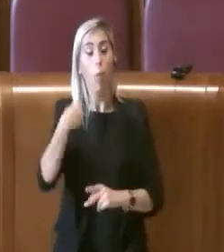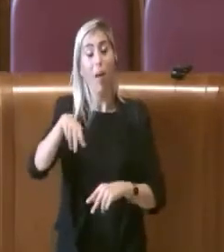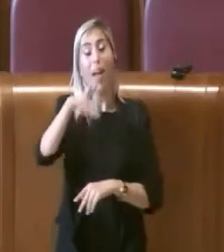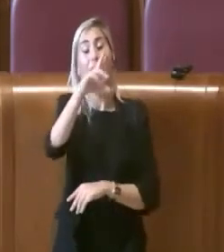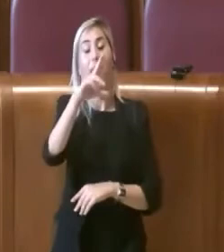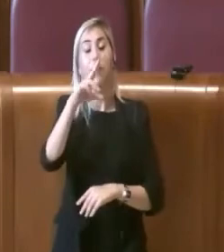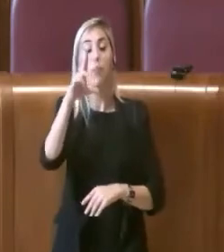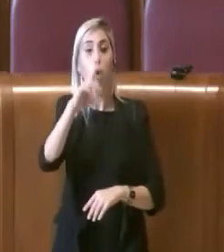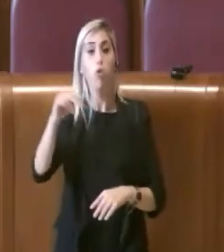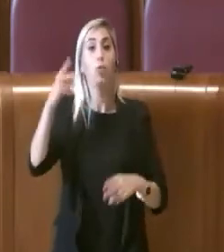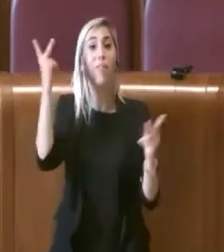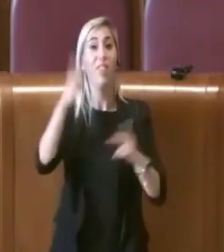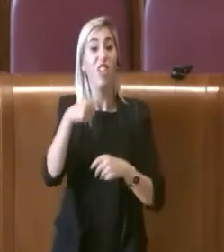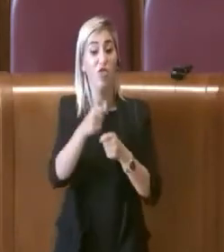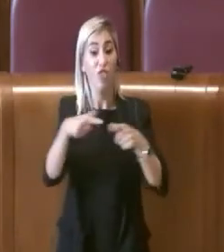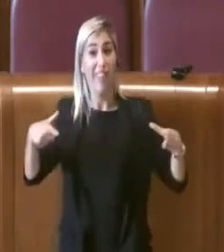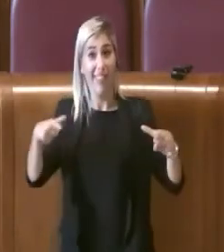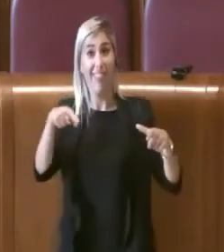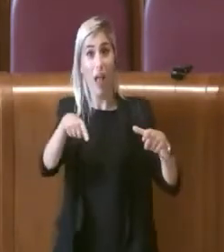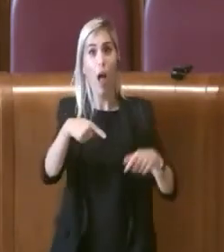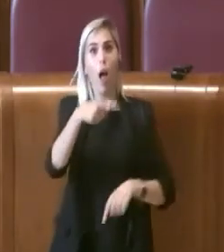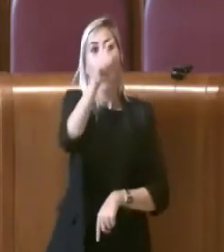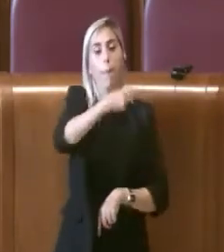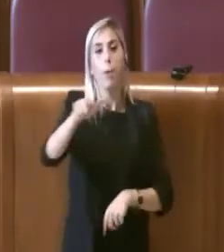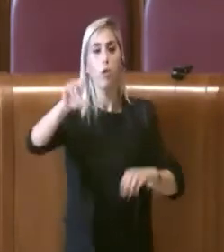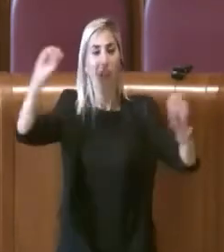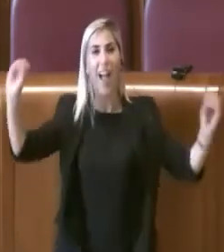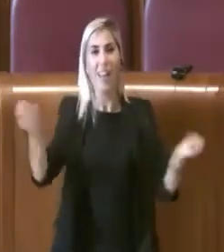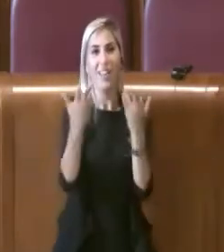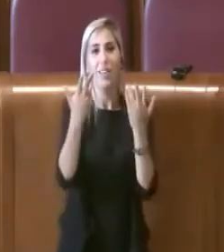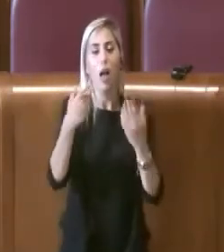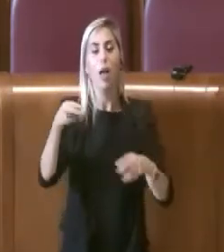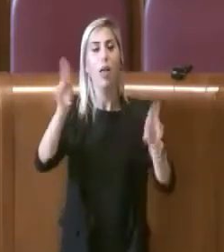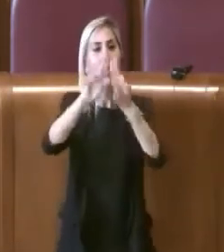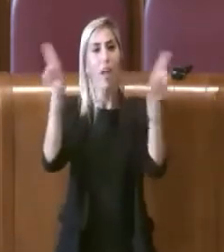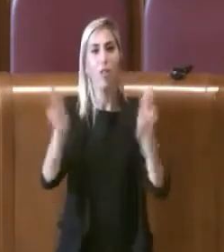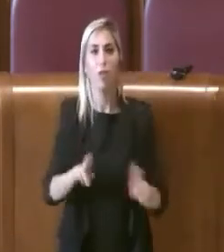a questi due grandissimi artisti internazionali. Grazie.